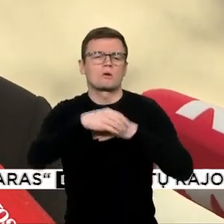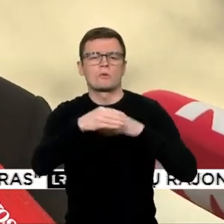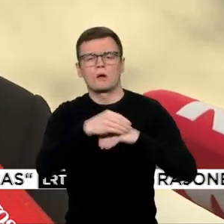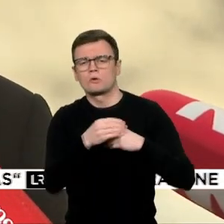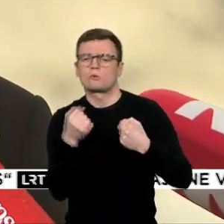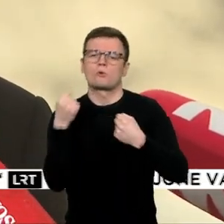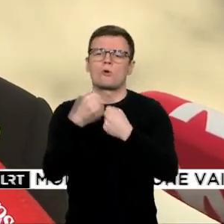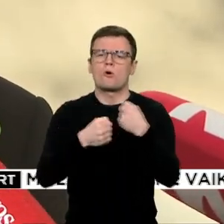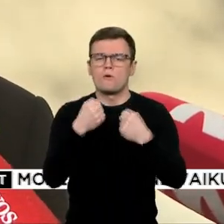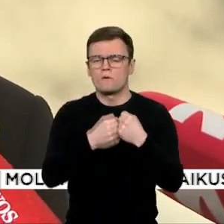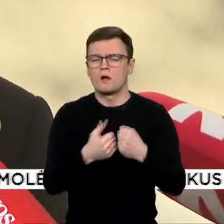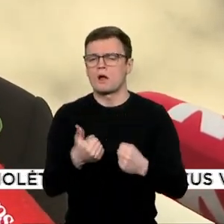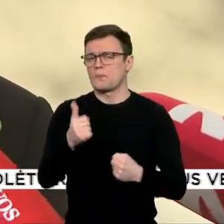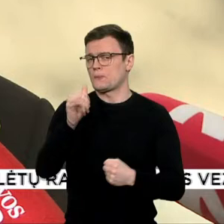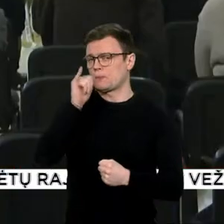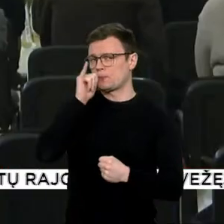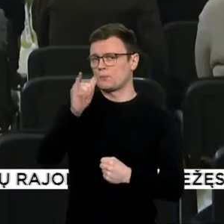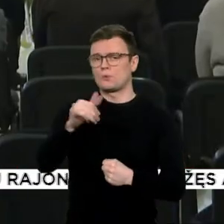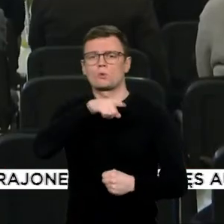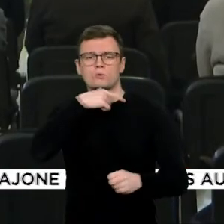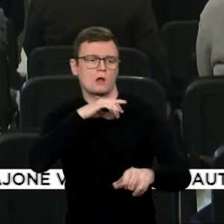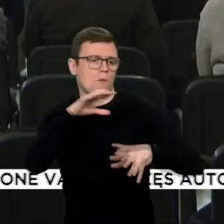Turime daryti viską, kad jį sustabdytume.